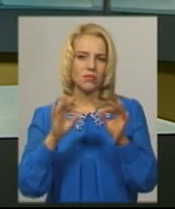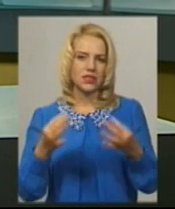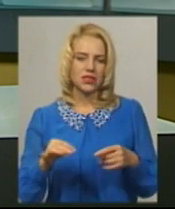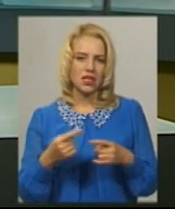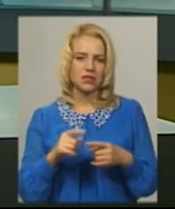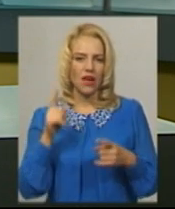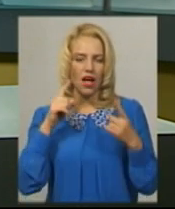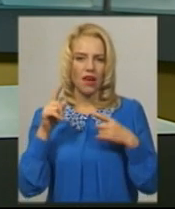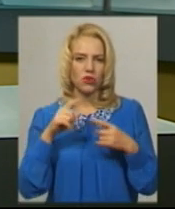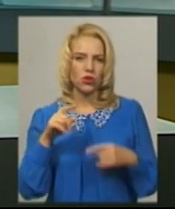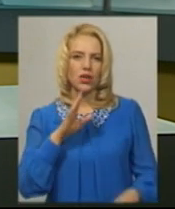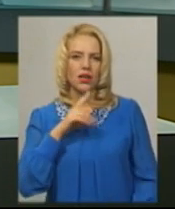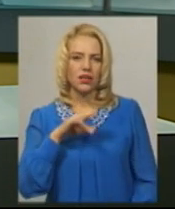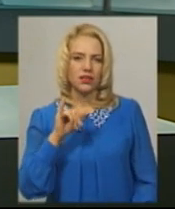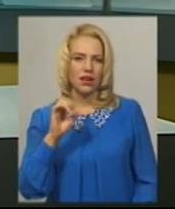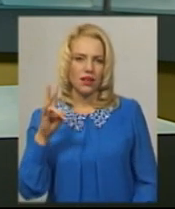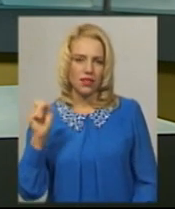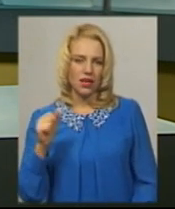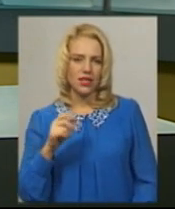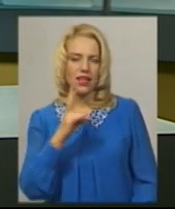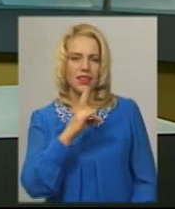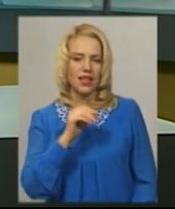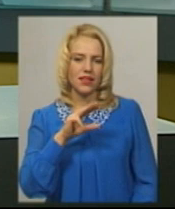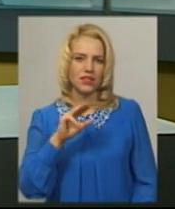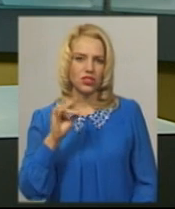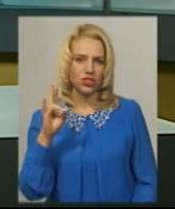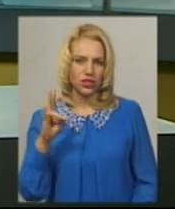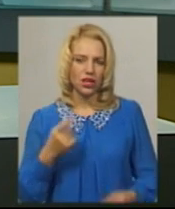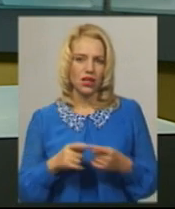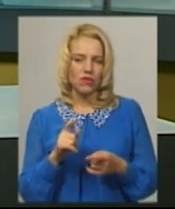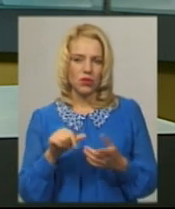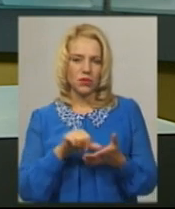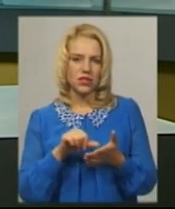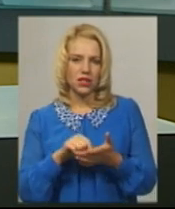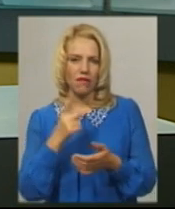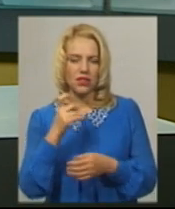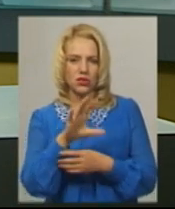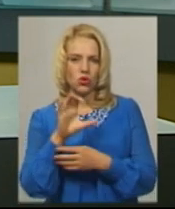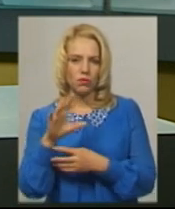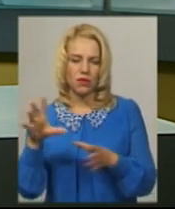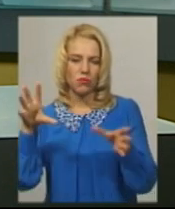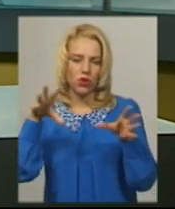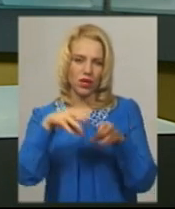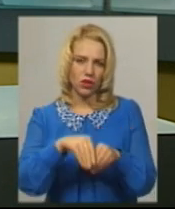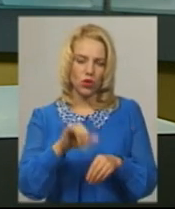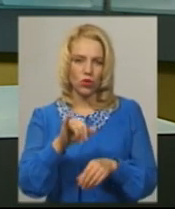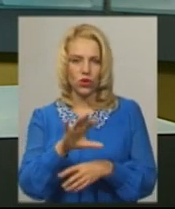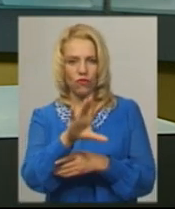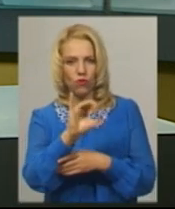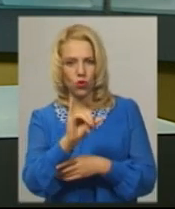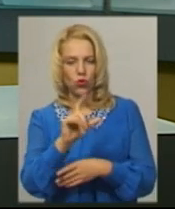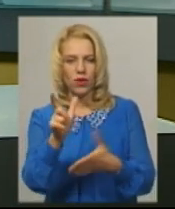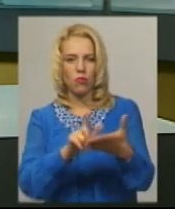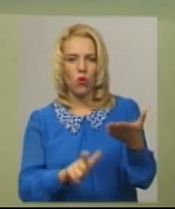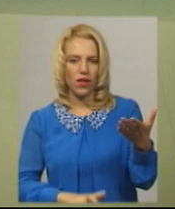фотохудожниця з Нетішина. Вона представила 60 робіт, у яких поєднано поезію із фотографією. Більше знає Тетяна Ворожцова.